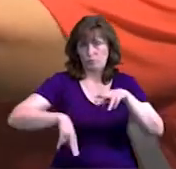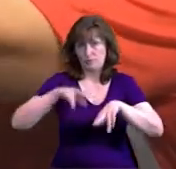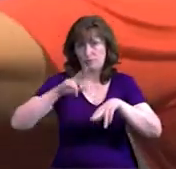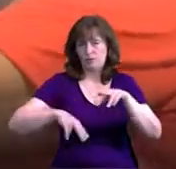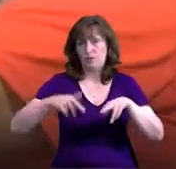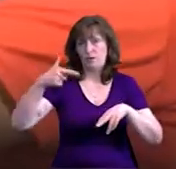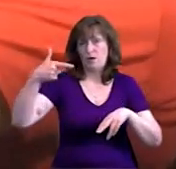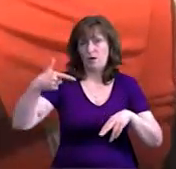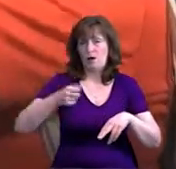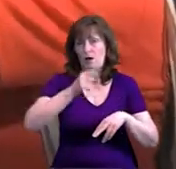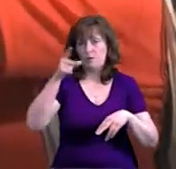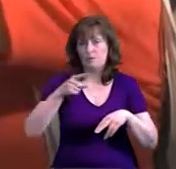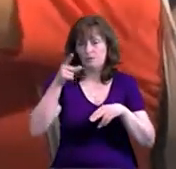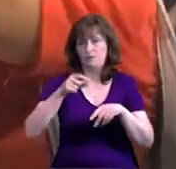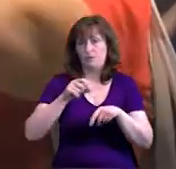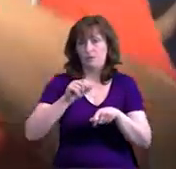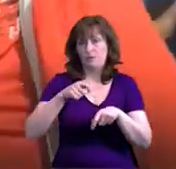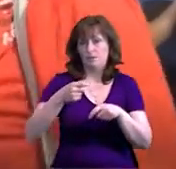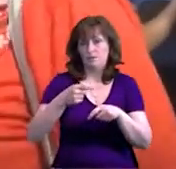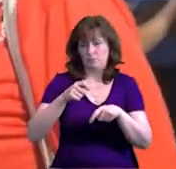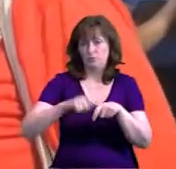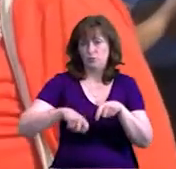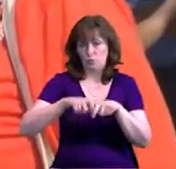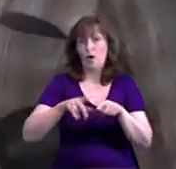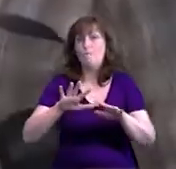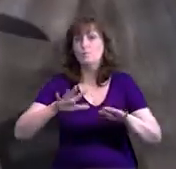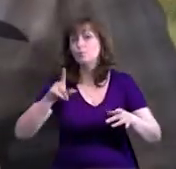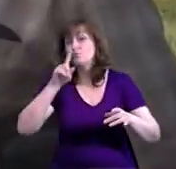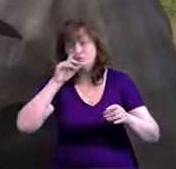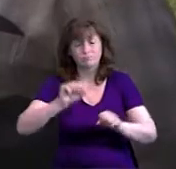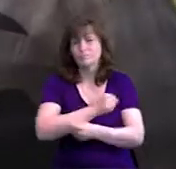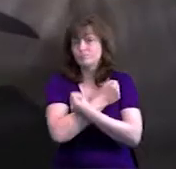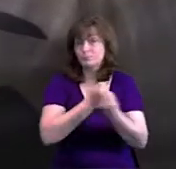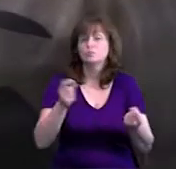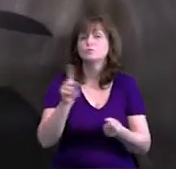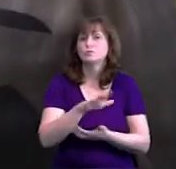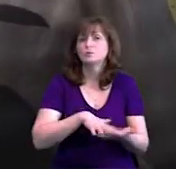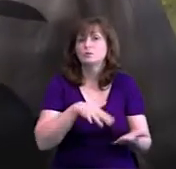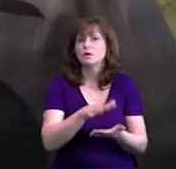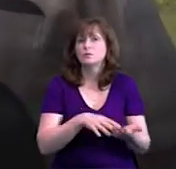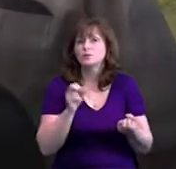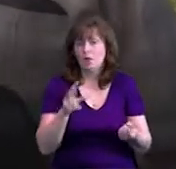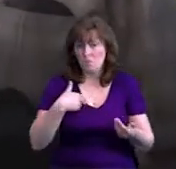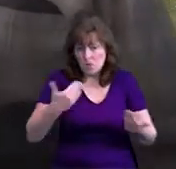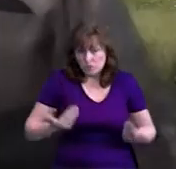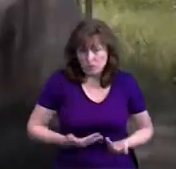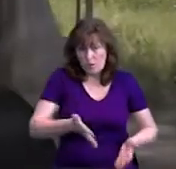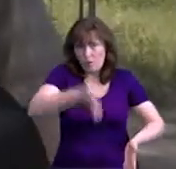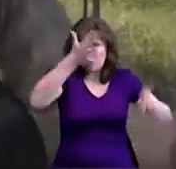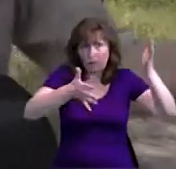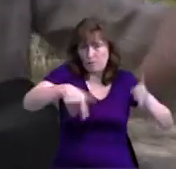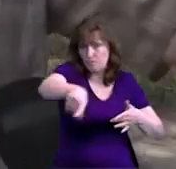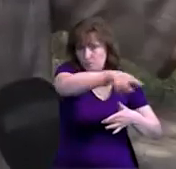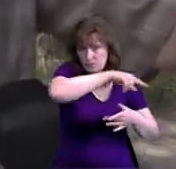будинками побудувати заправку, щоб завтра злетів весь мікрорайон повітря. Магазин огромний, далі будинки всі, житловий сектор, житлова зона,